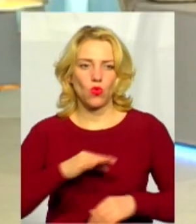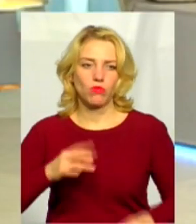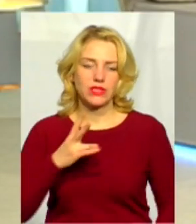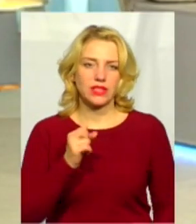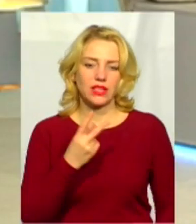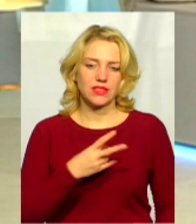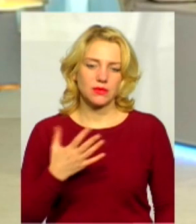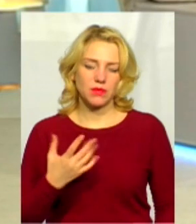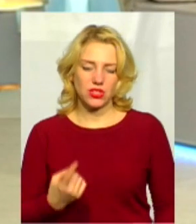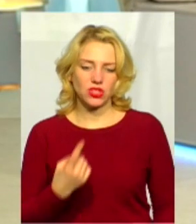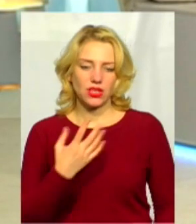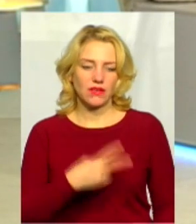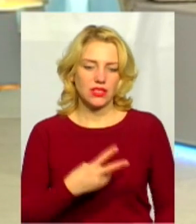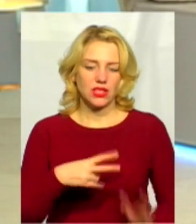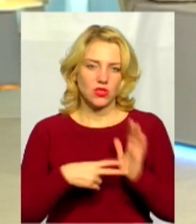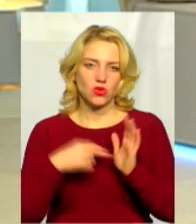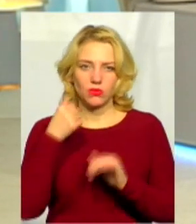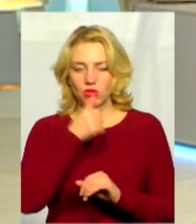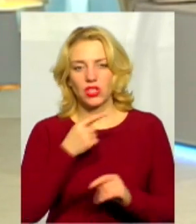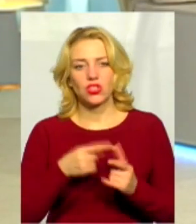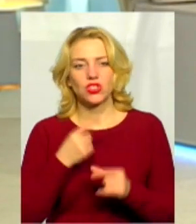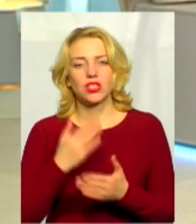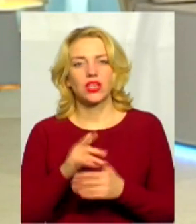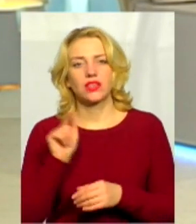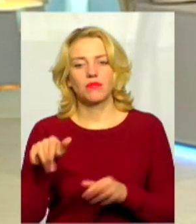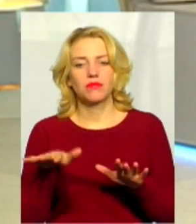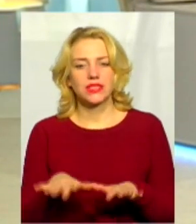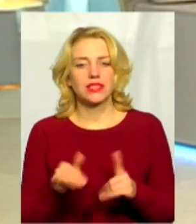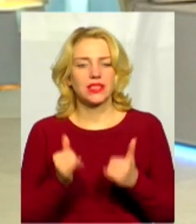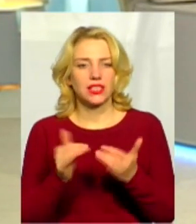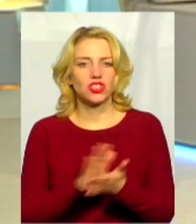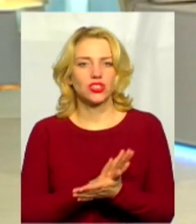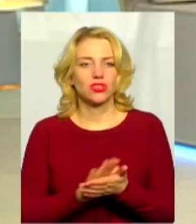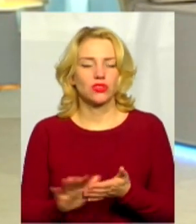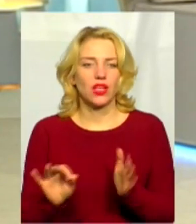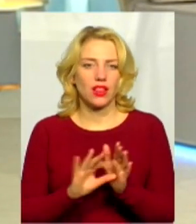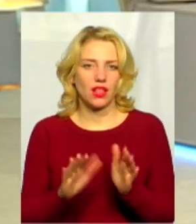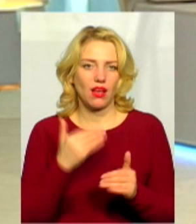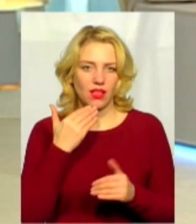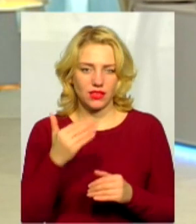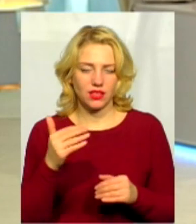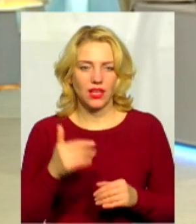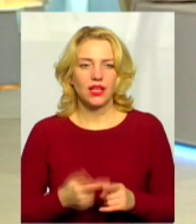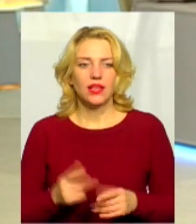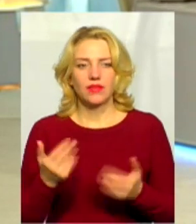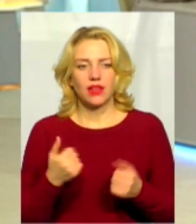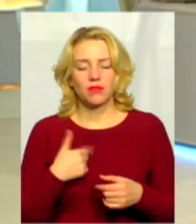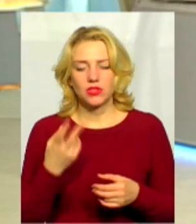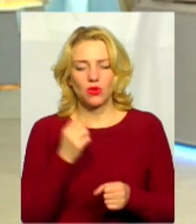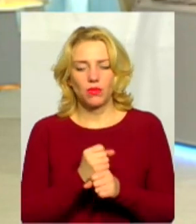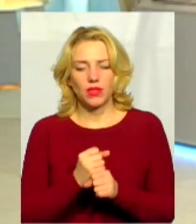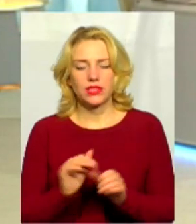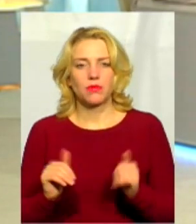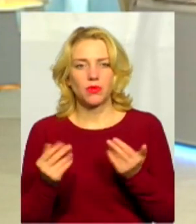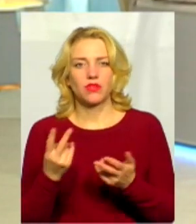27 роки. Чи є там місце саме для такої чистої енергетики? Так, дійсно, ми в робочій групі пропонували два формати, тому що